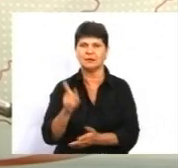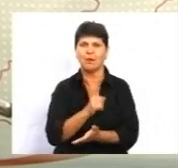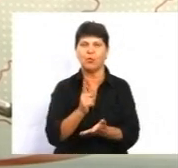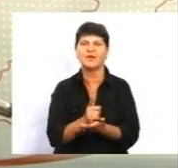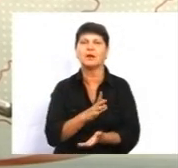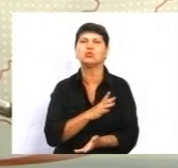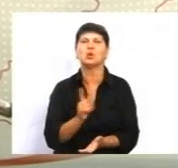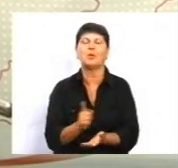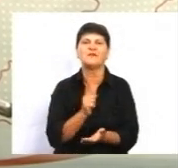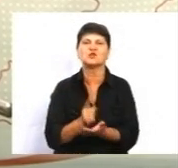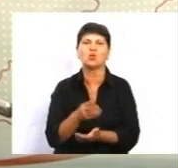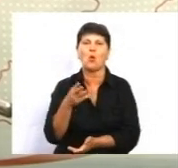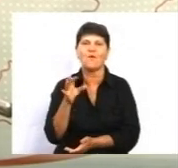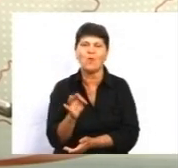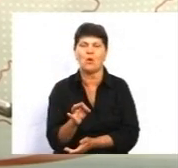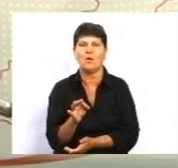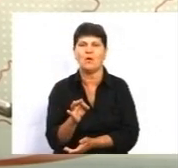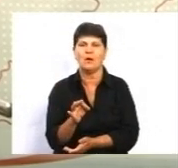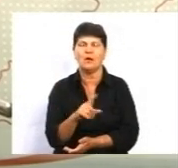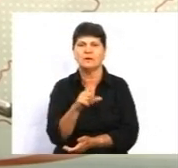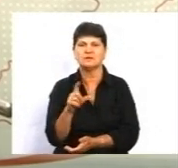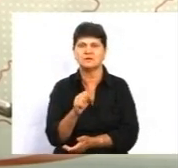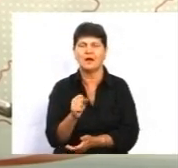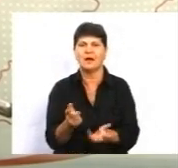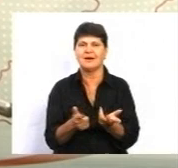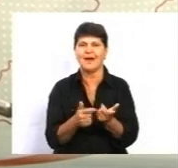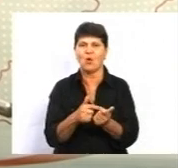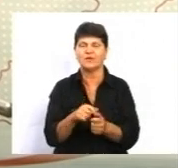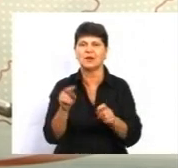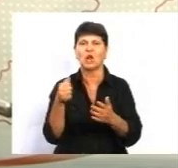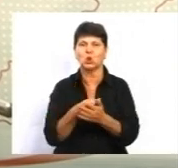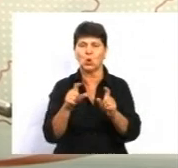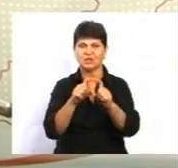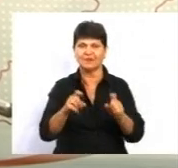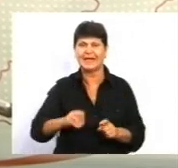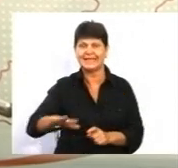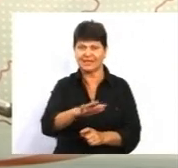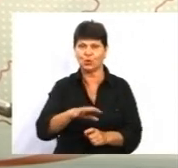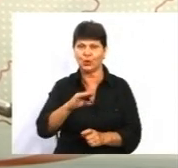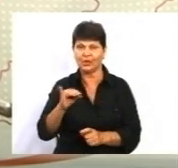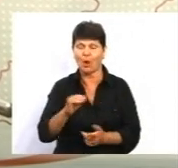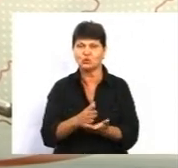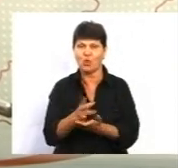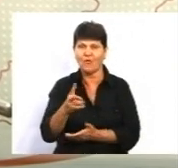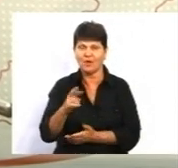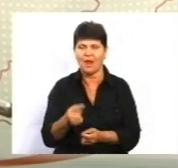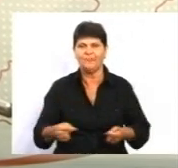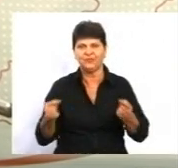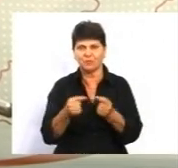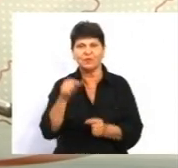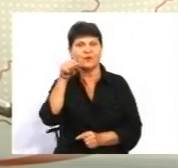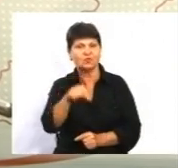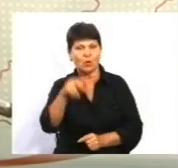'язково зарахована до закладу за територією обслуговування і відповідно в тому закладі